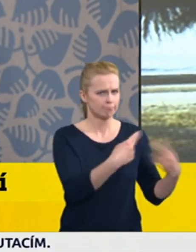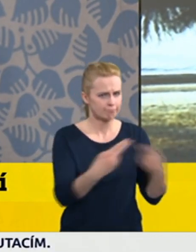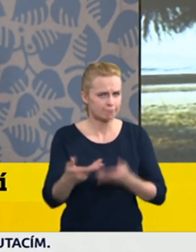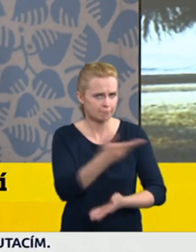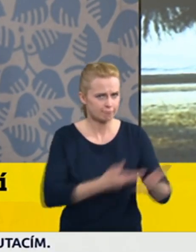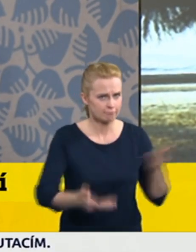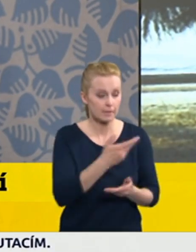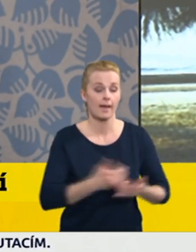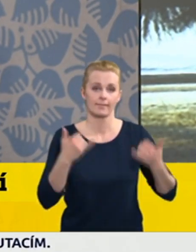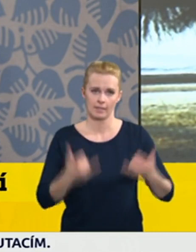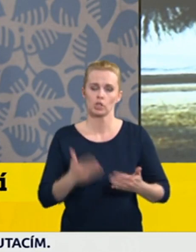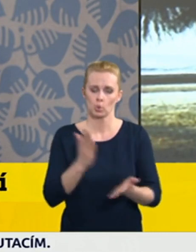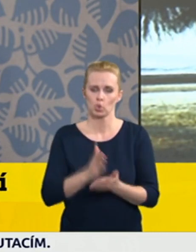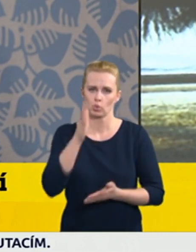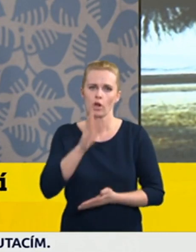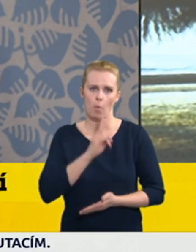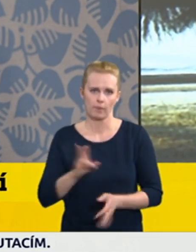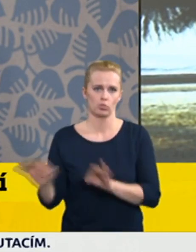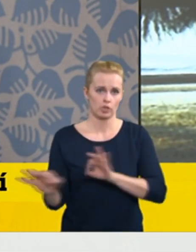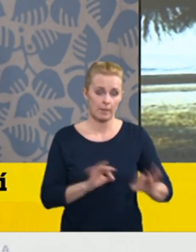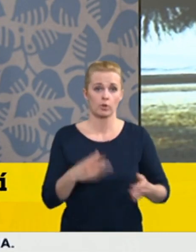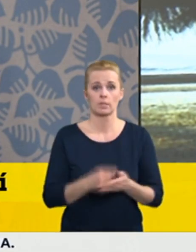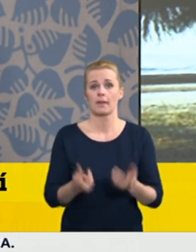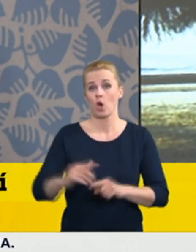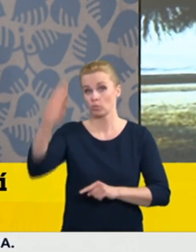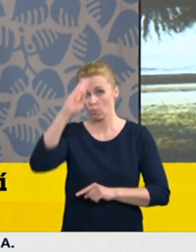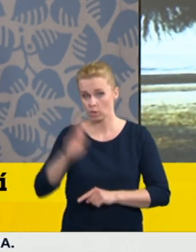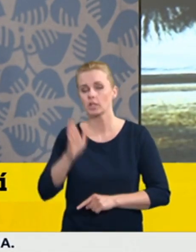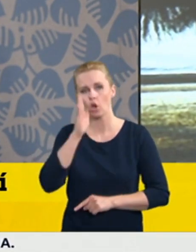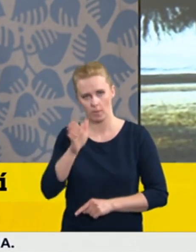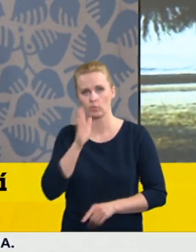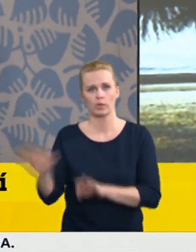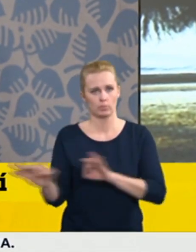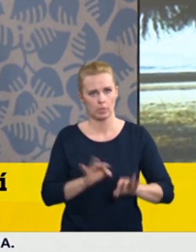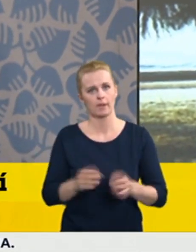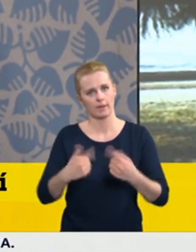nastaveno. Bude to nastaveno tak, aby od pondělí tam tyto kapacity pro naše občany byly.